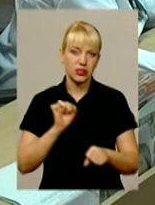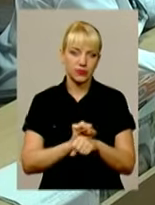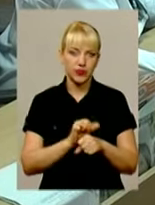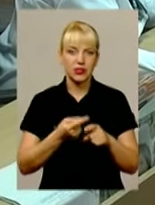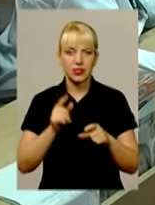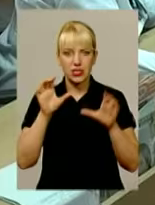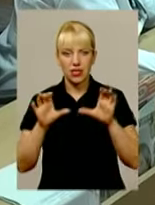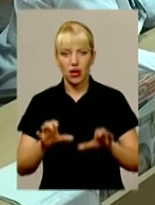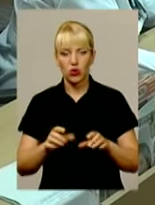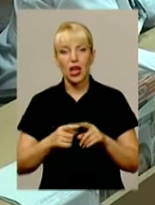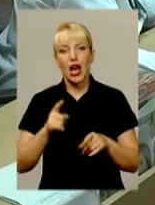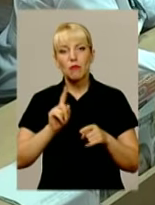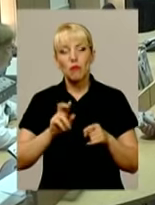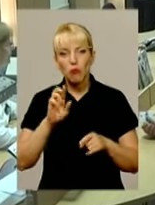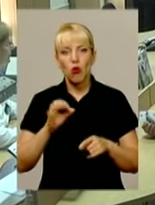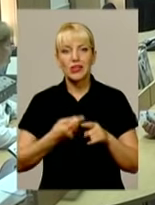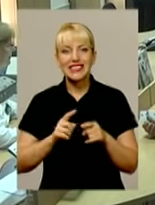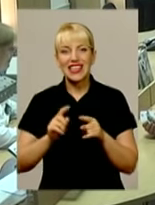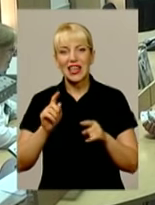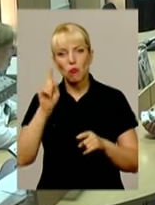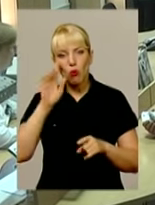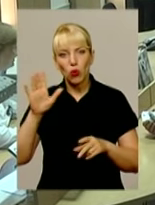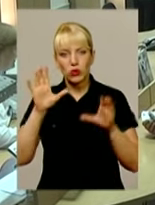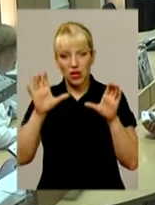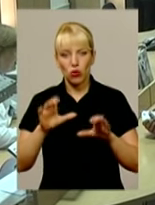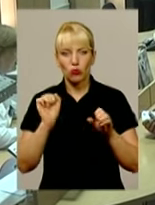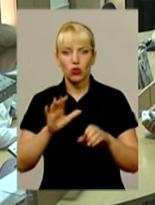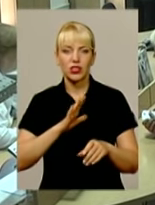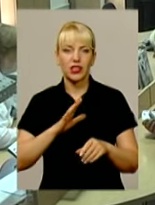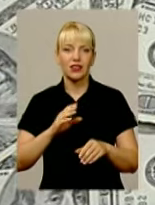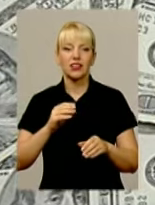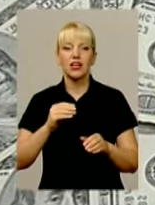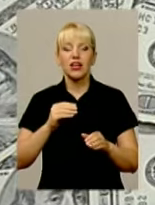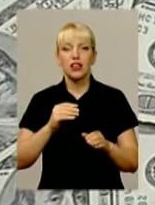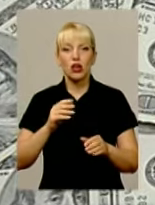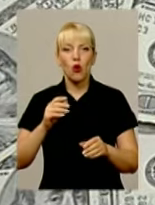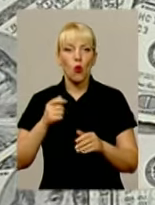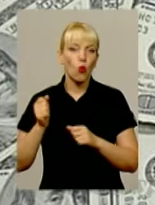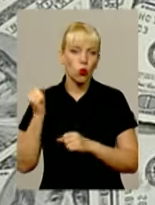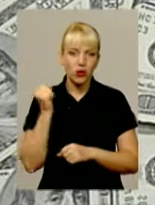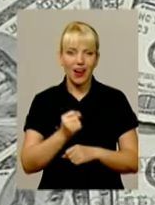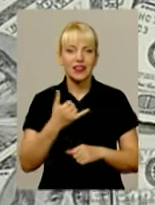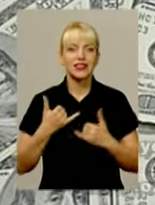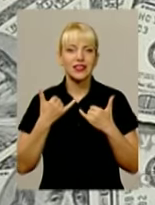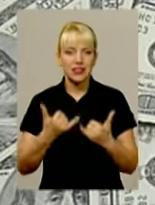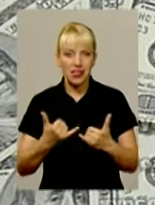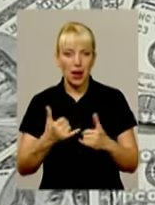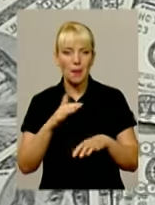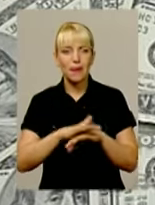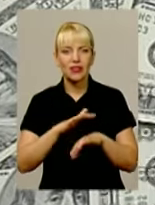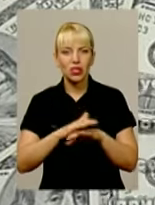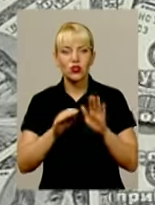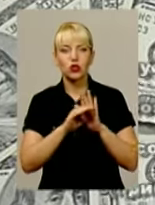популістський закон може завдати нещівного удару всій банківській системі України. Пропонується зобов'язати банки